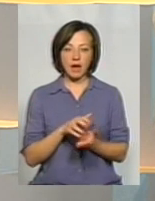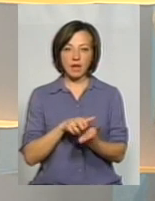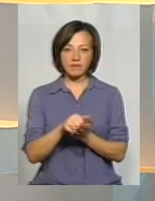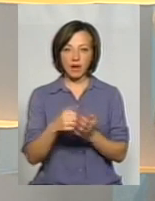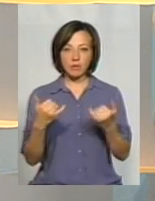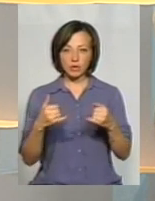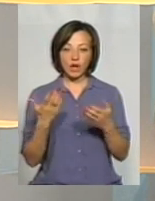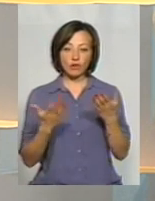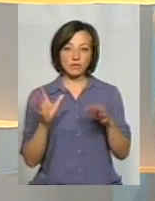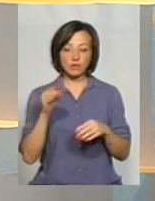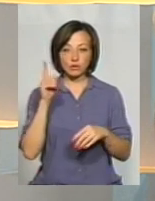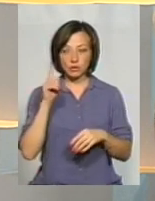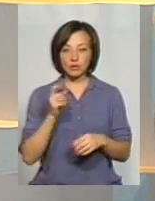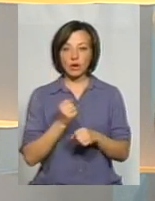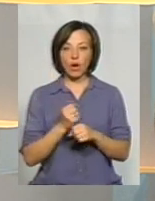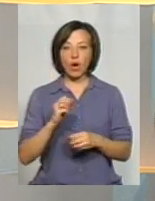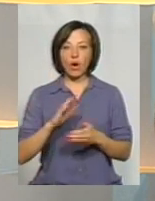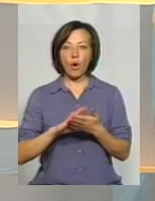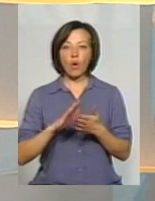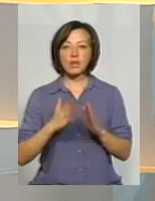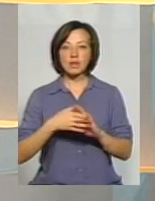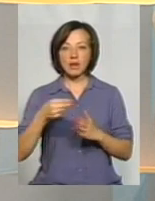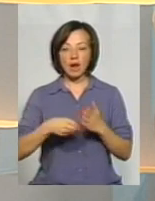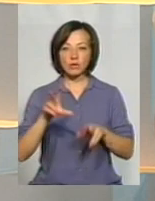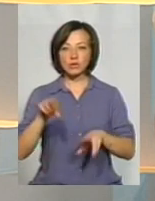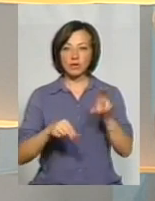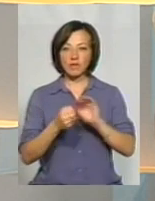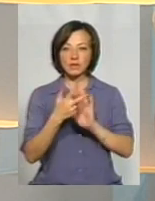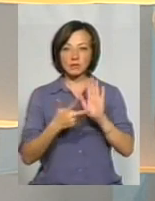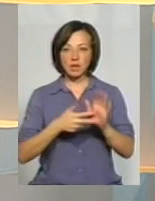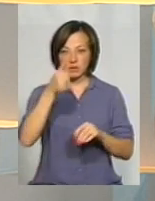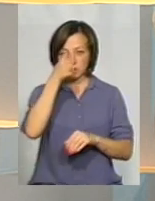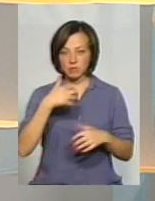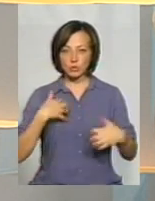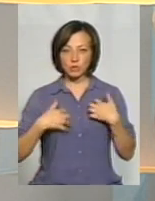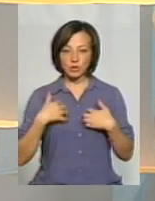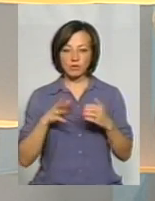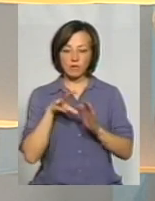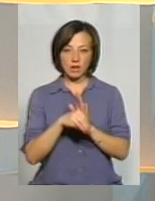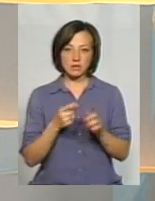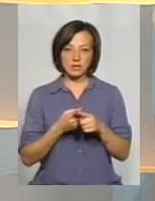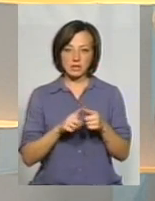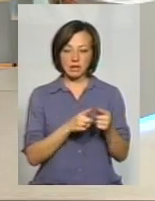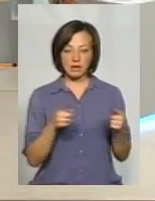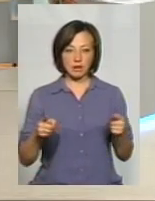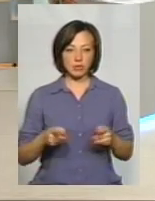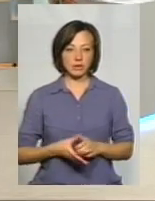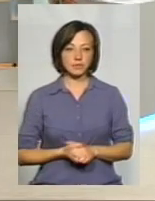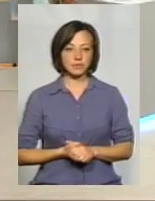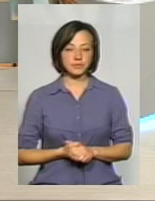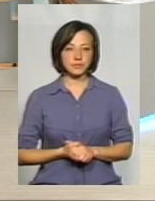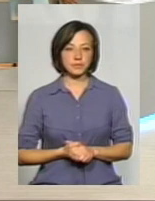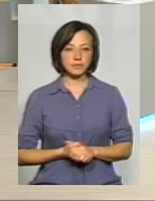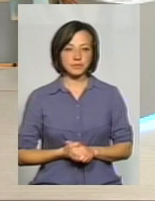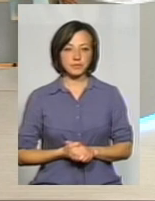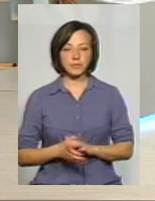в нас є надія, тому що контракт розрахований на 18 місців і їм треба дуже поспішати, щоб вкластися в ці терміни. Дякую вам.